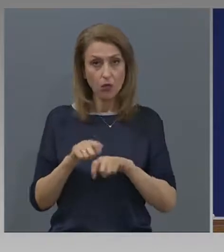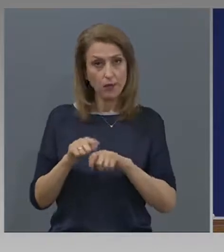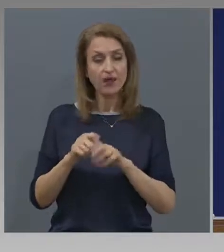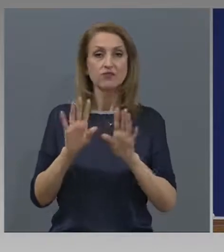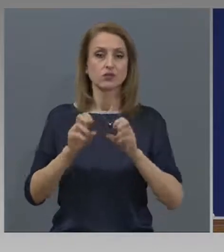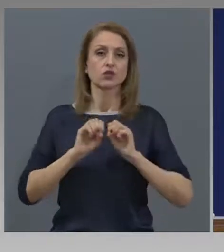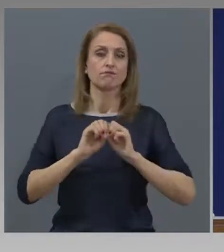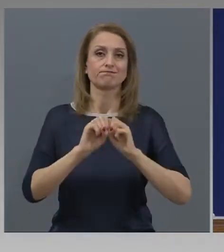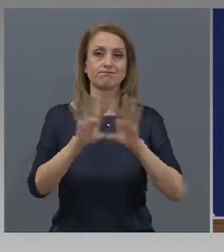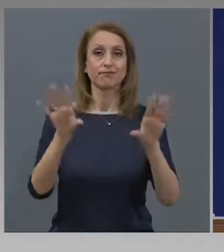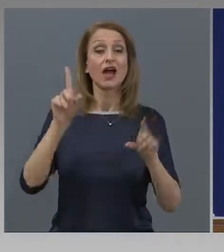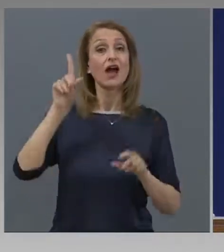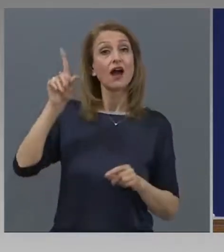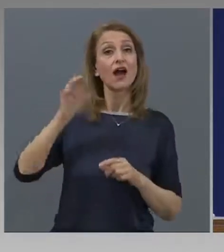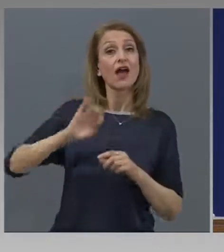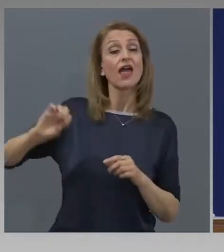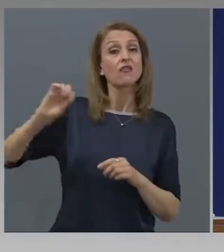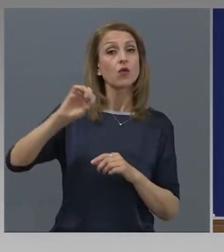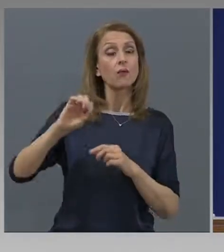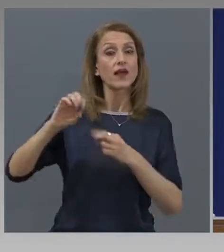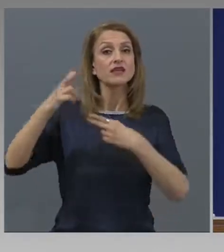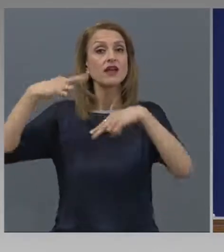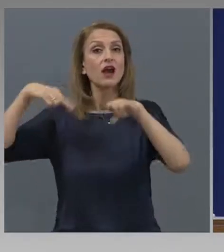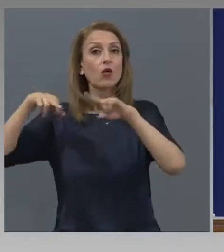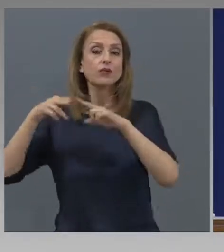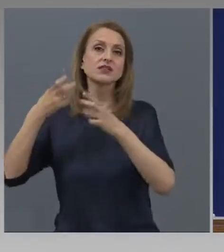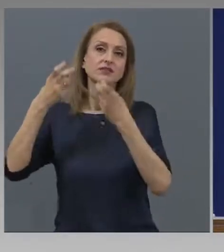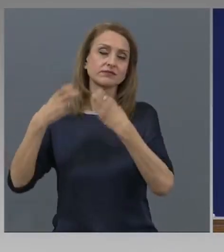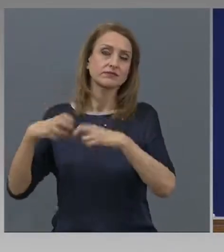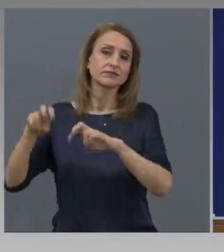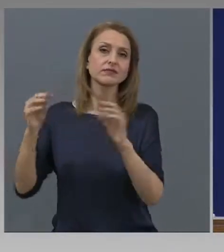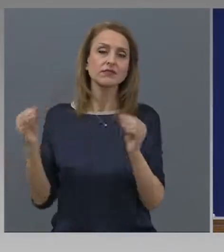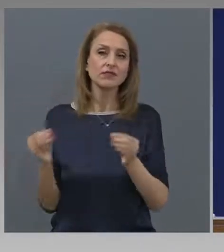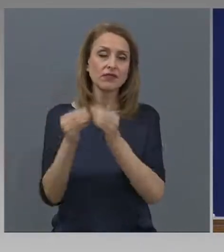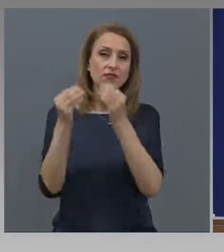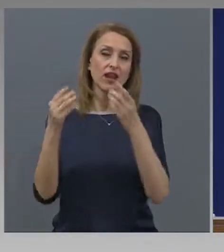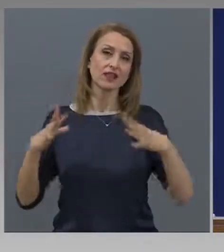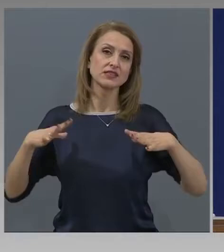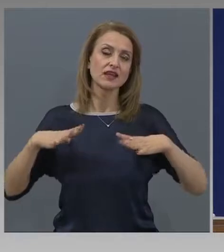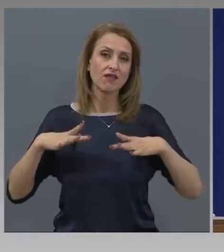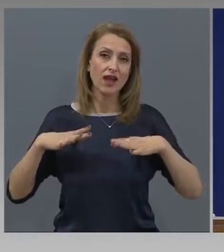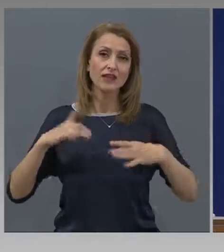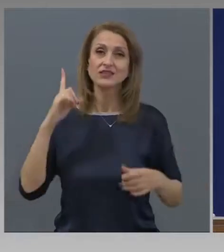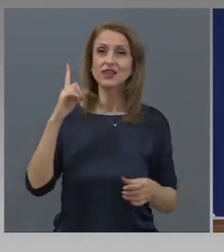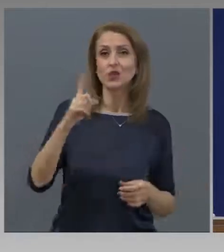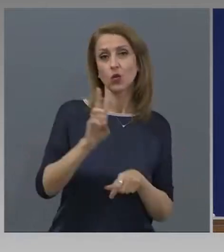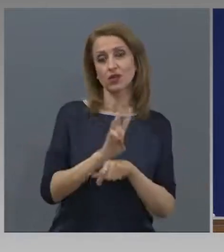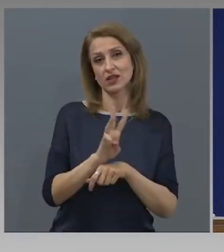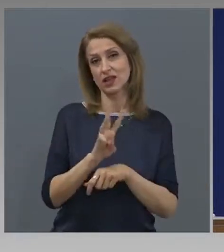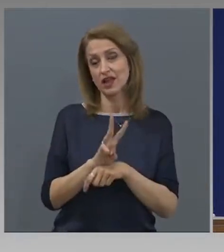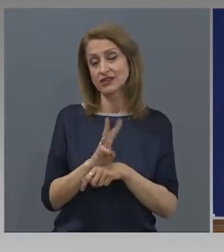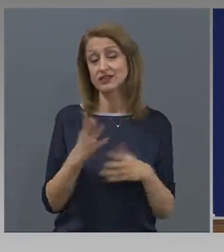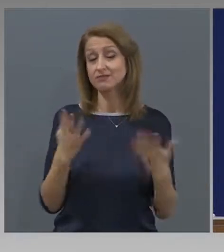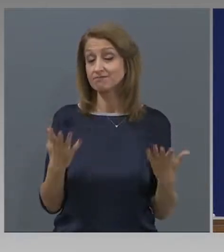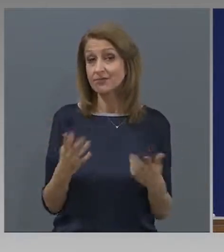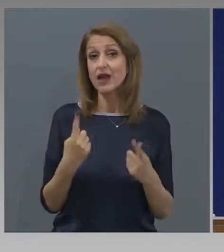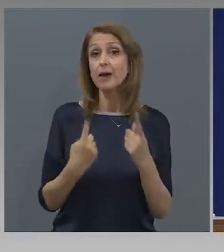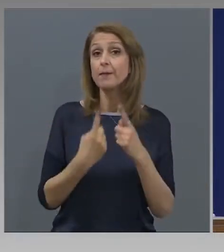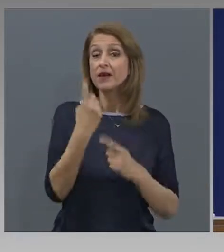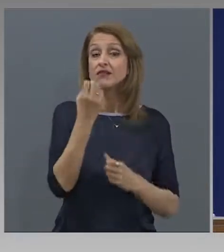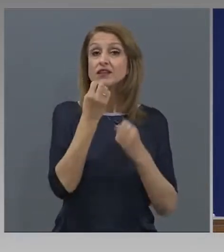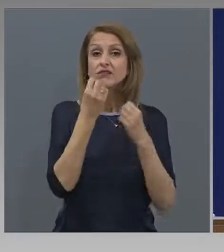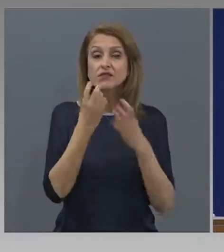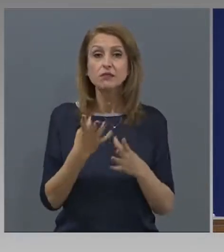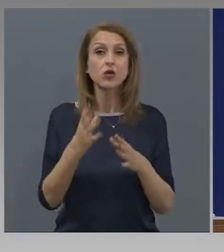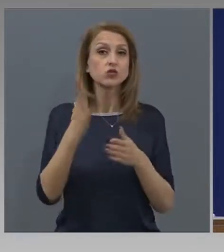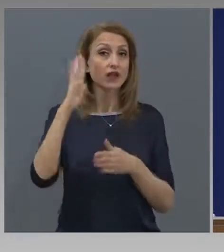А самата Европейска комисия от утре излиза във Великдънска вакансия до 13, така че първата възможна дата е 14 април